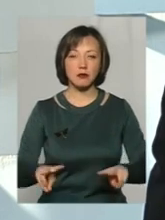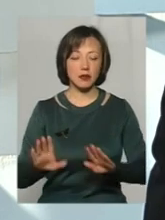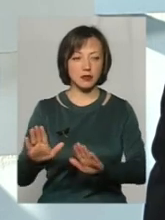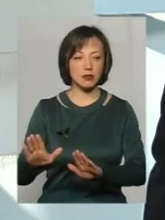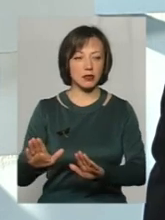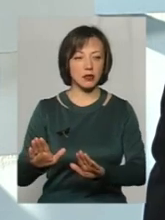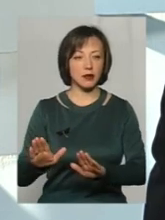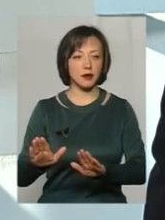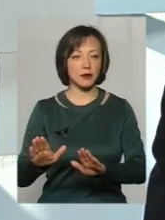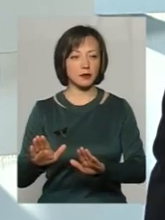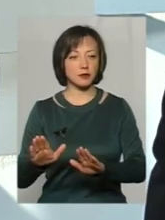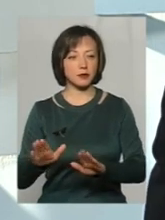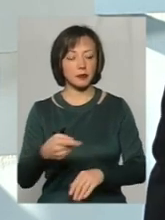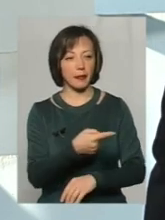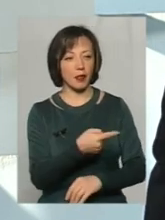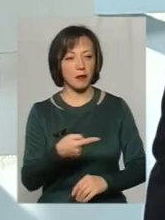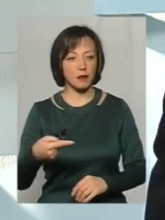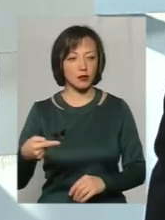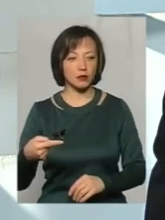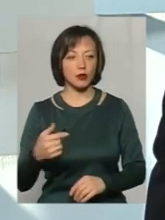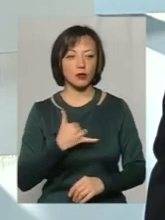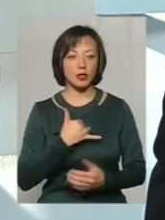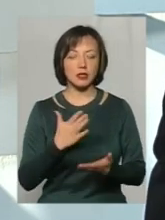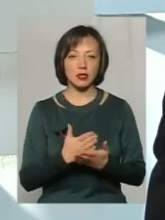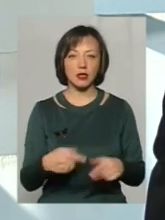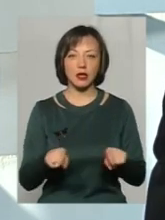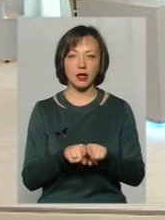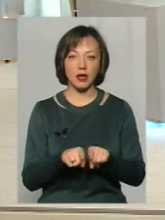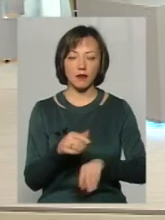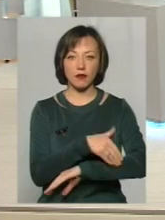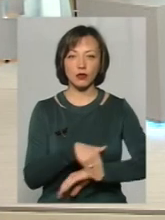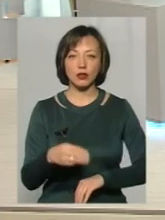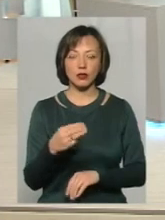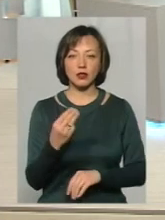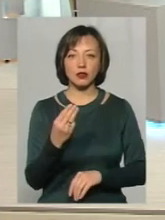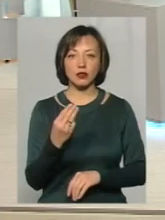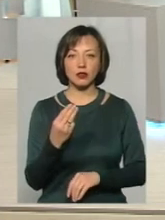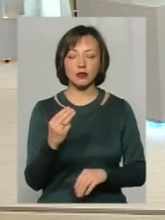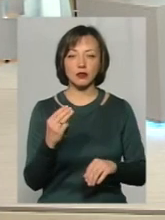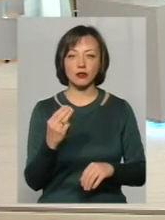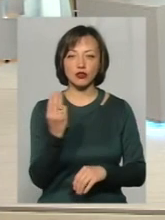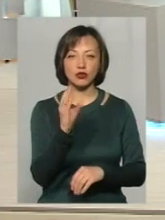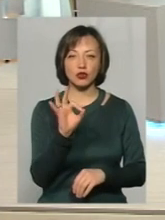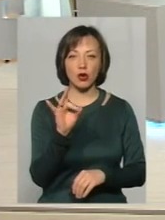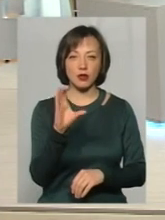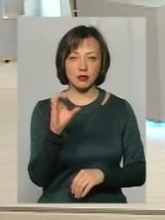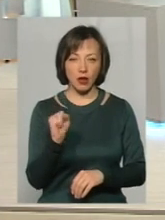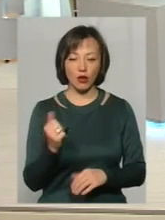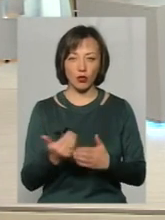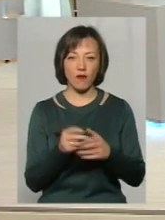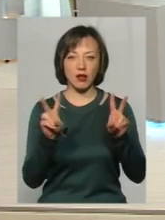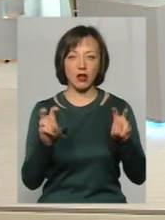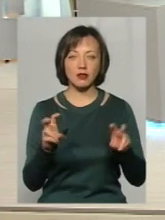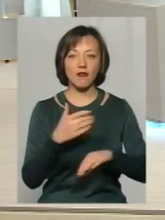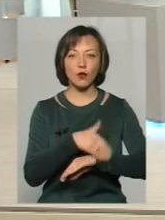на першому поверсі, у нас є такий, це по спортивній 16 зал на першому